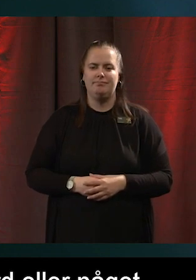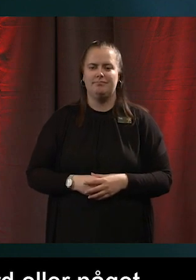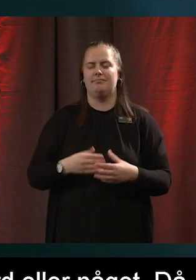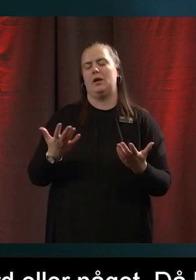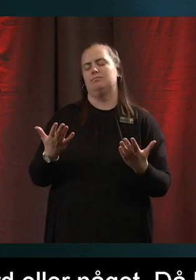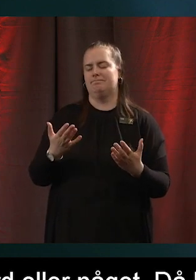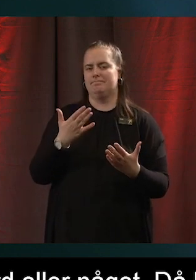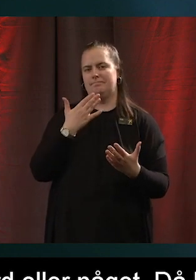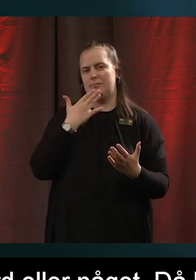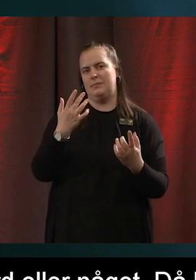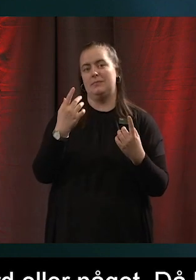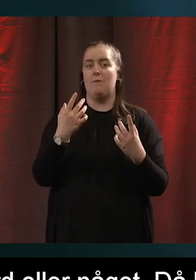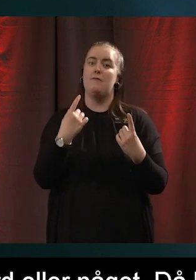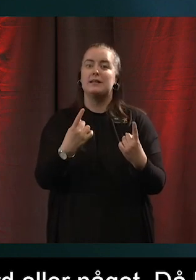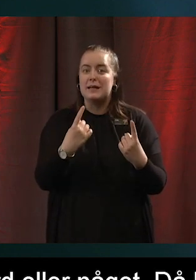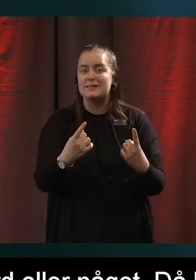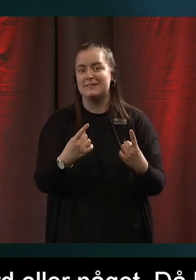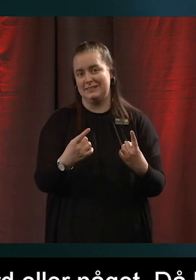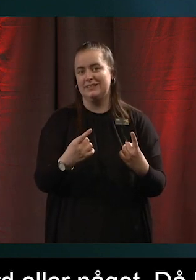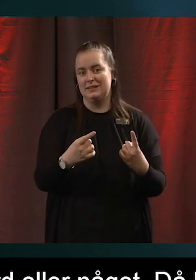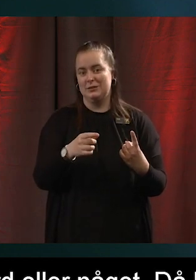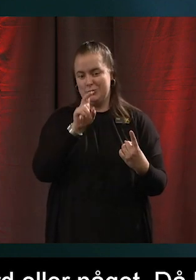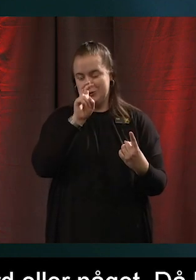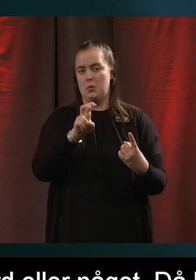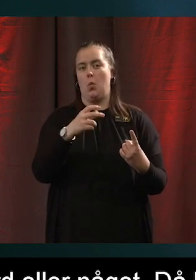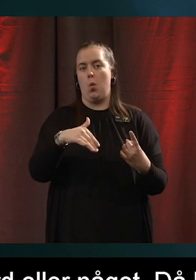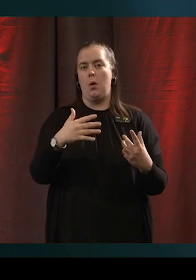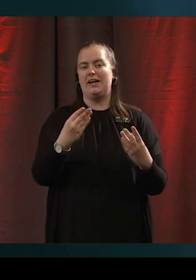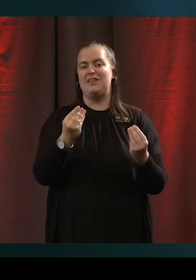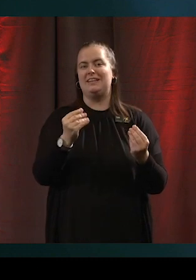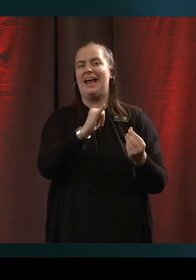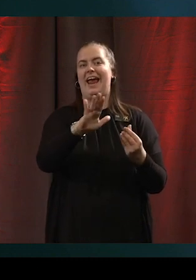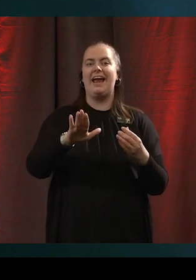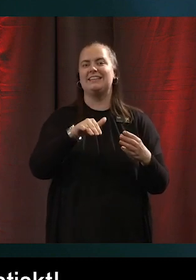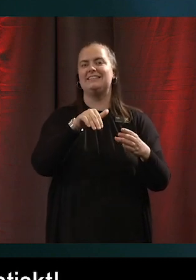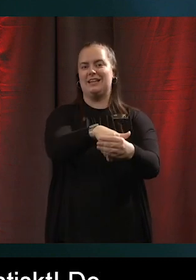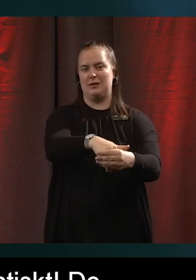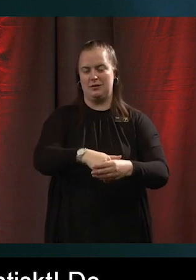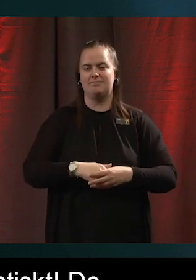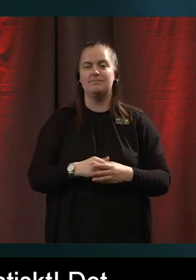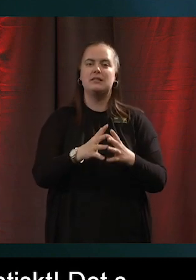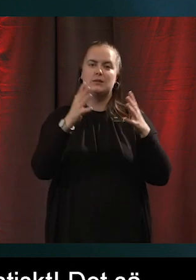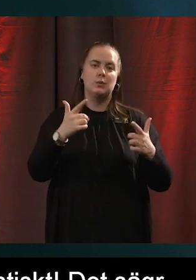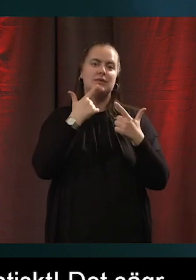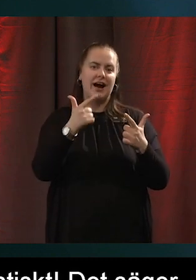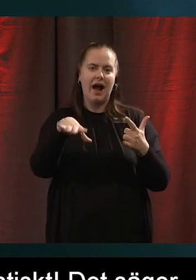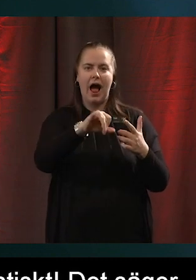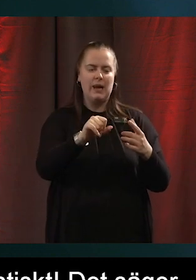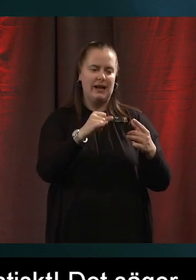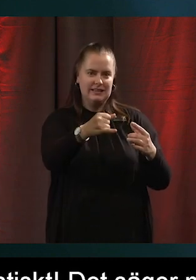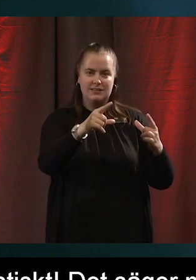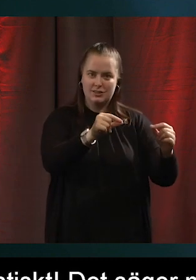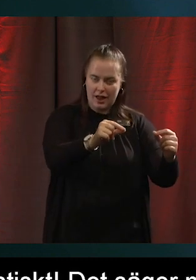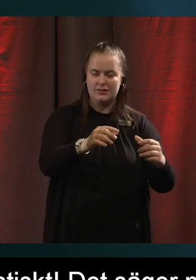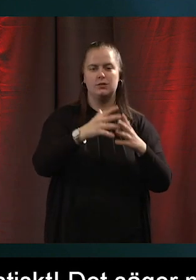fantastiskt. det säger ju någonting om kvaliteten i det här deltagandet här. Stort tack till alla som chattar. Stort tack